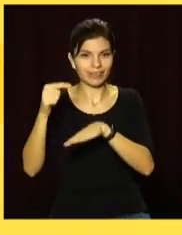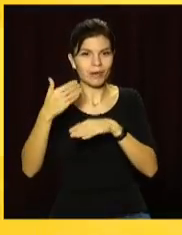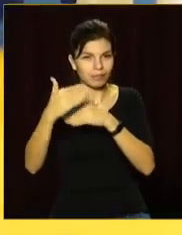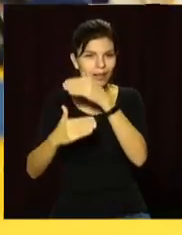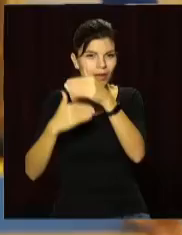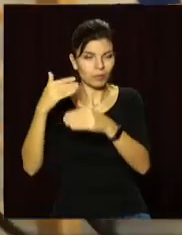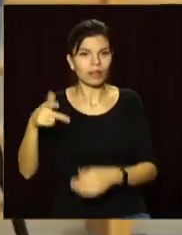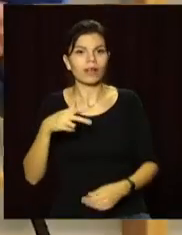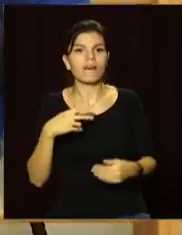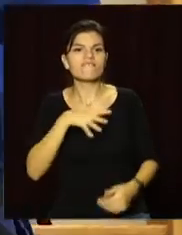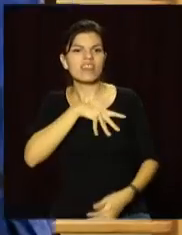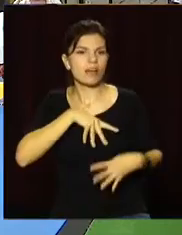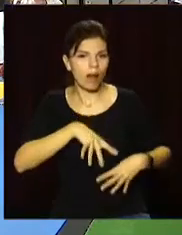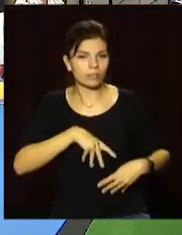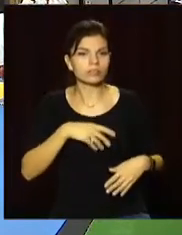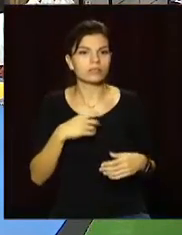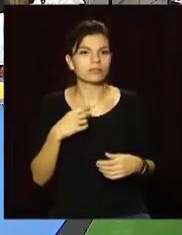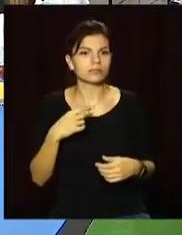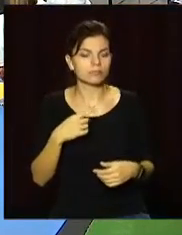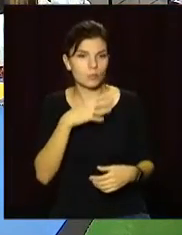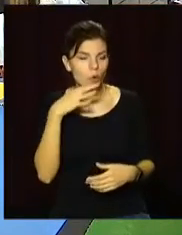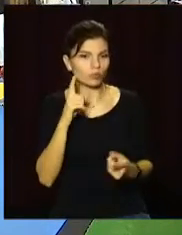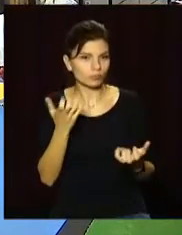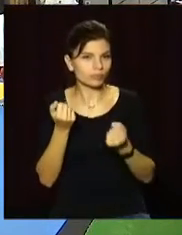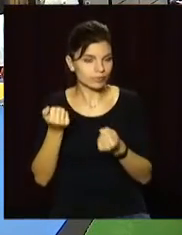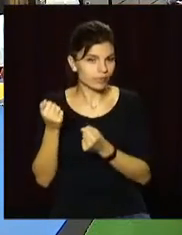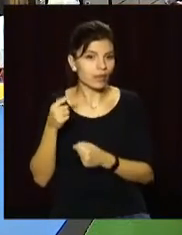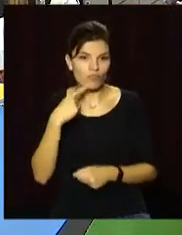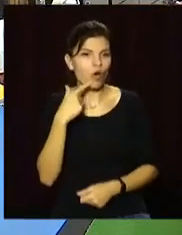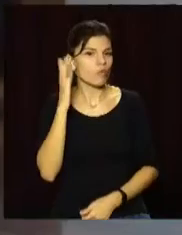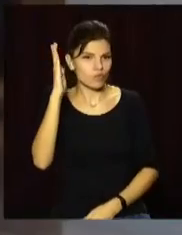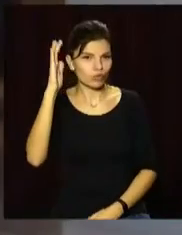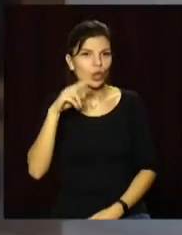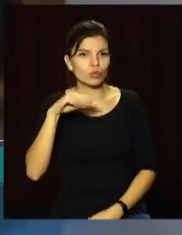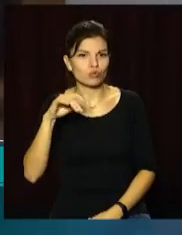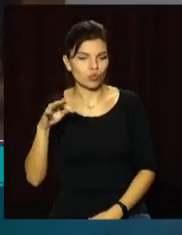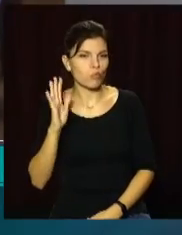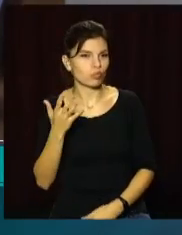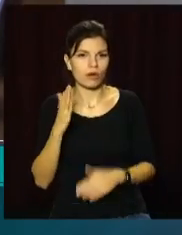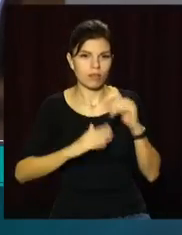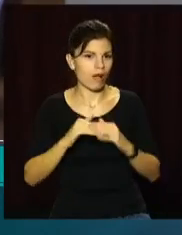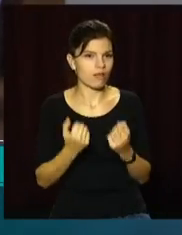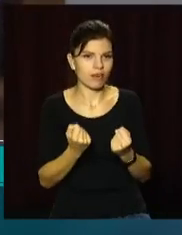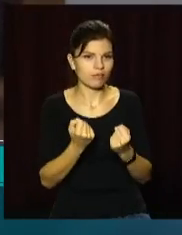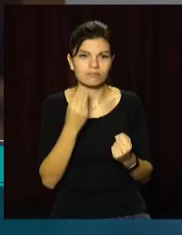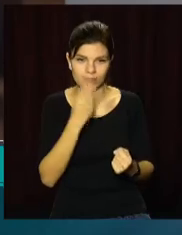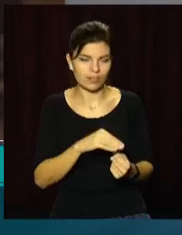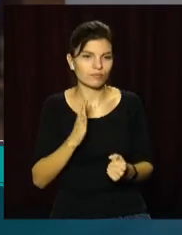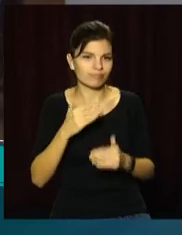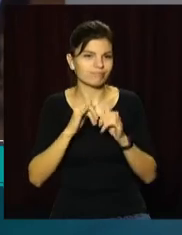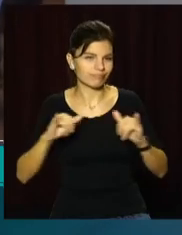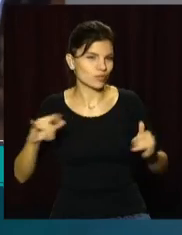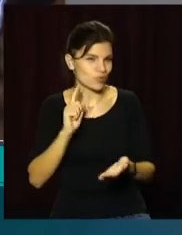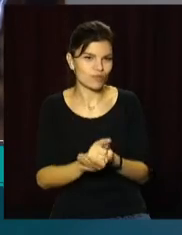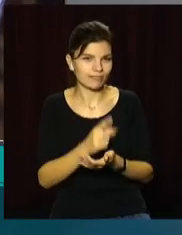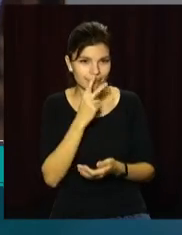складі ветеранської збірної України. Колеги запевняють майбутнє «Дзюдо» у найдійних руках. Перша велика честь для нас, що нашого